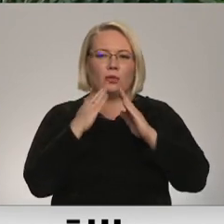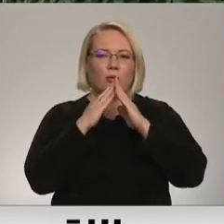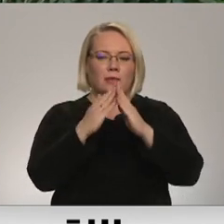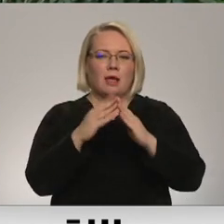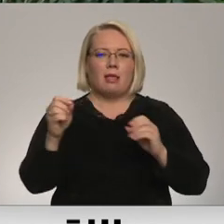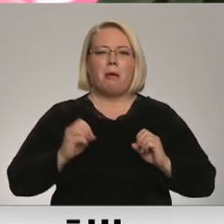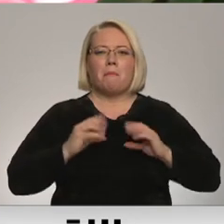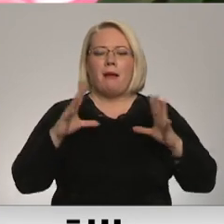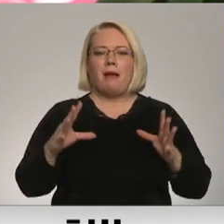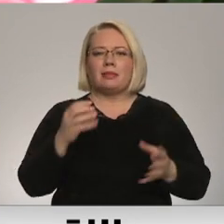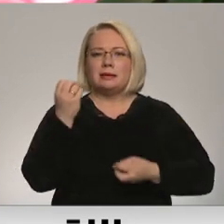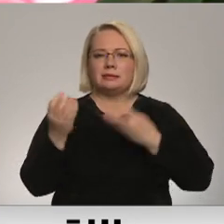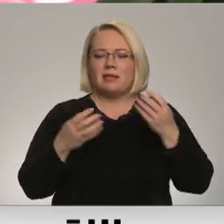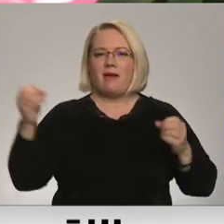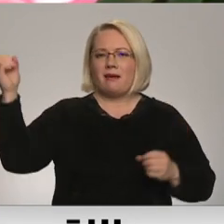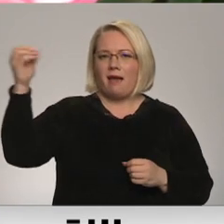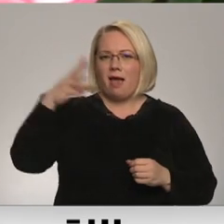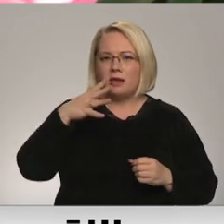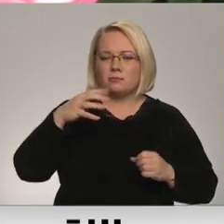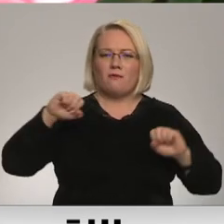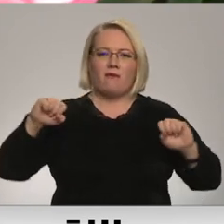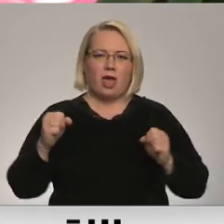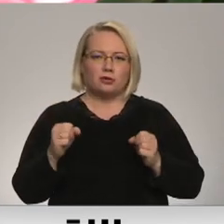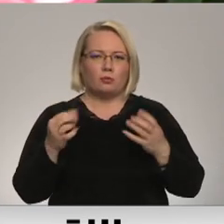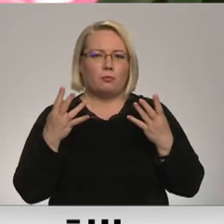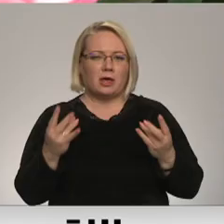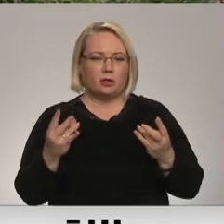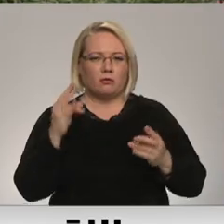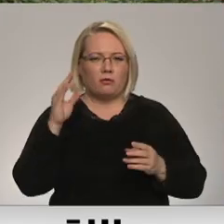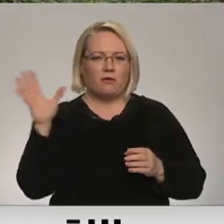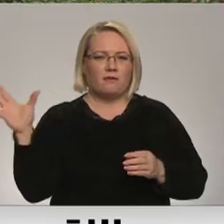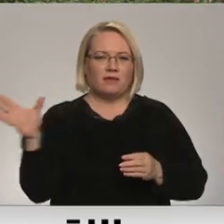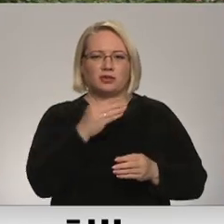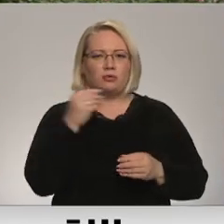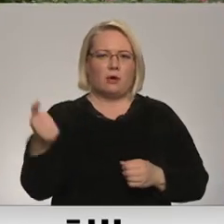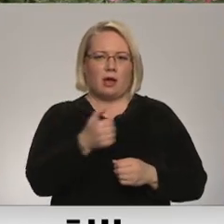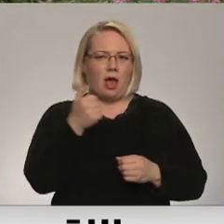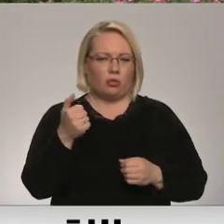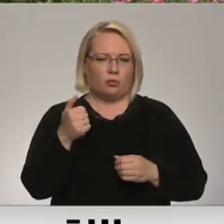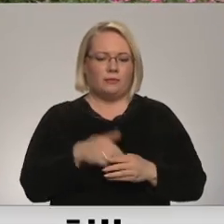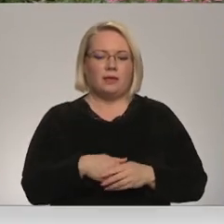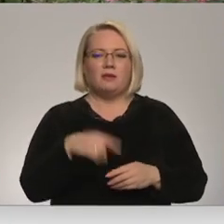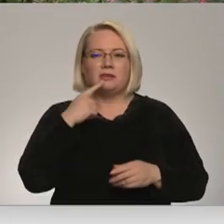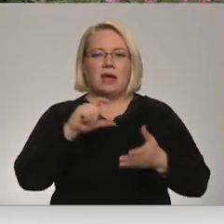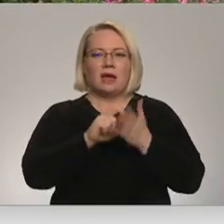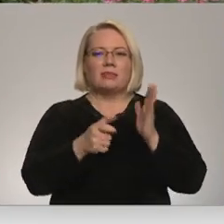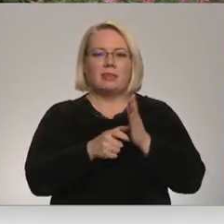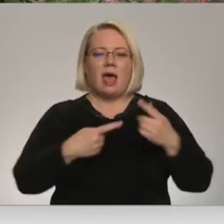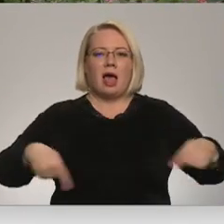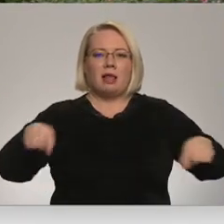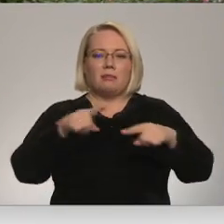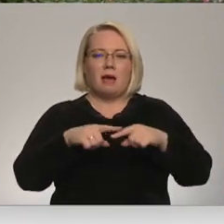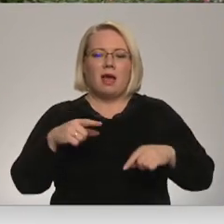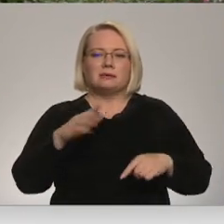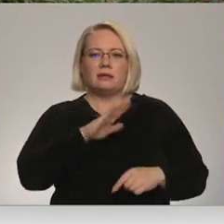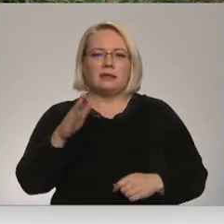bagātīgs ziedētu, vajag gaismu, vēsumu un mitrumu visu gadu. Tāpās nedzīvo dzīvokļos, kur ir silts. Viņai